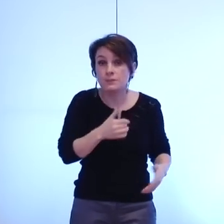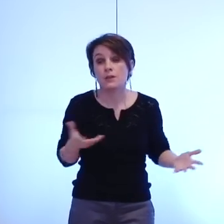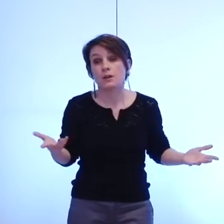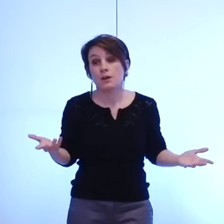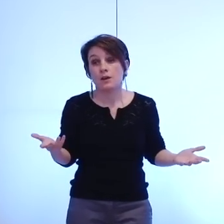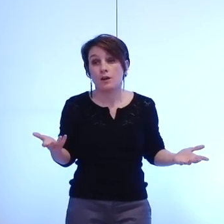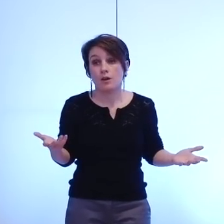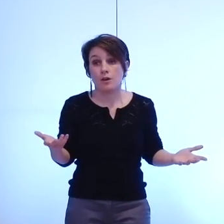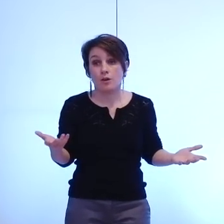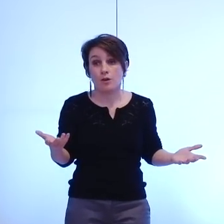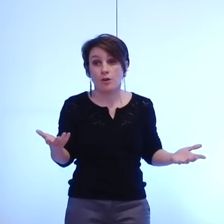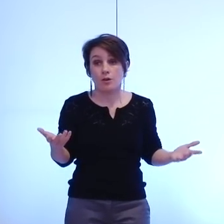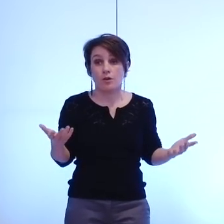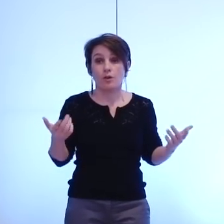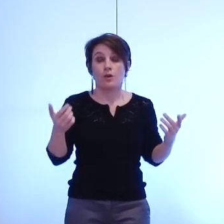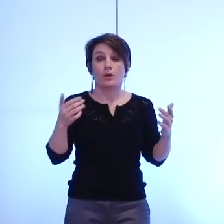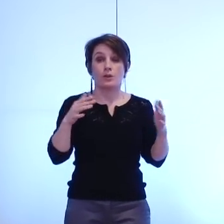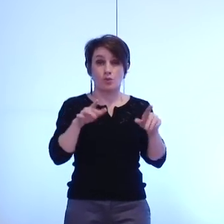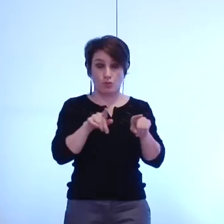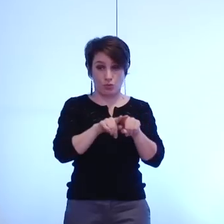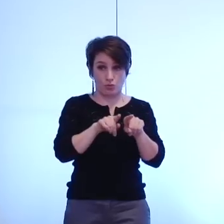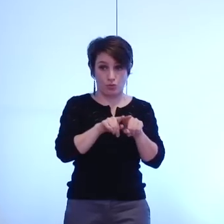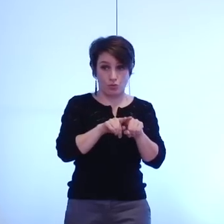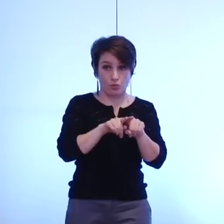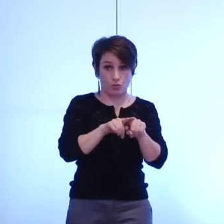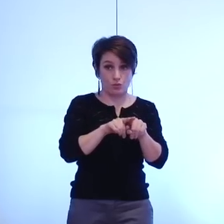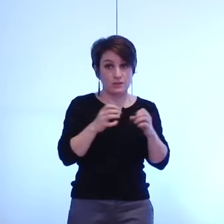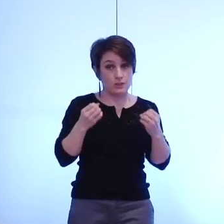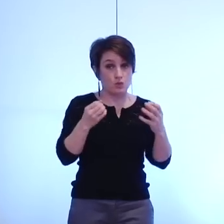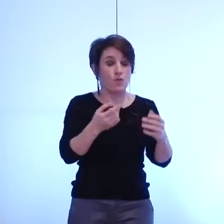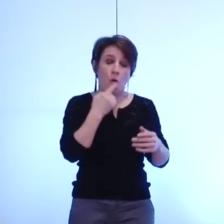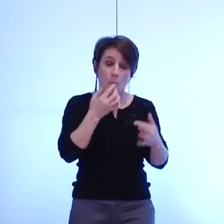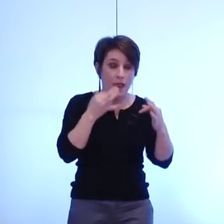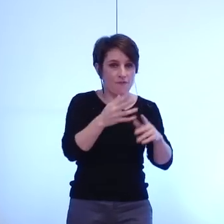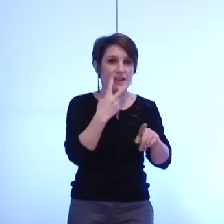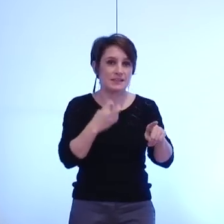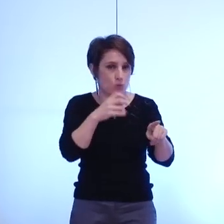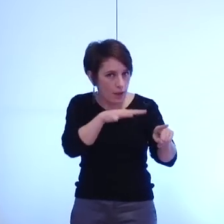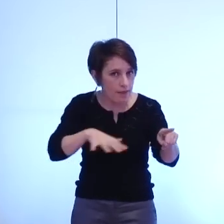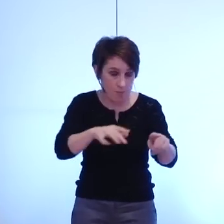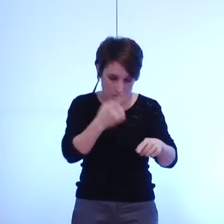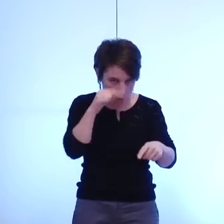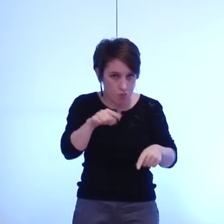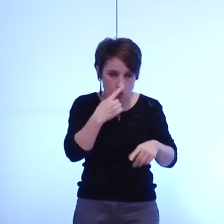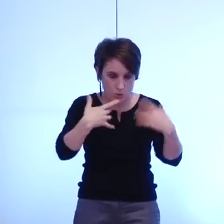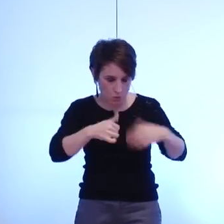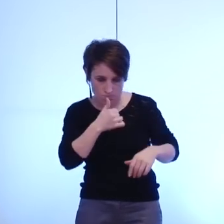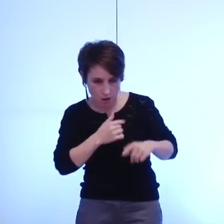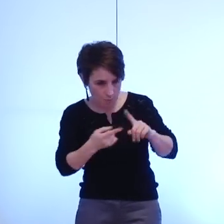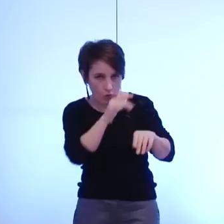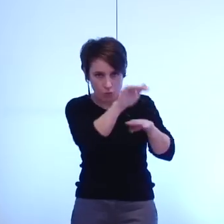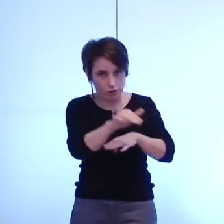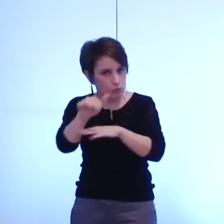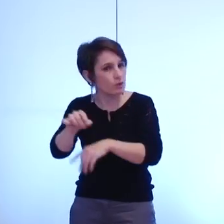des citoyens dont il est dont il est beaucoup question aujourd'hui et c'est pour cela aussi qu'il nous semble que nous devons faire